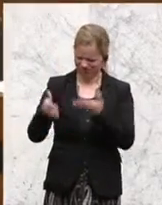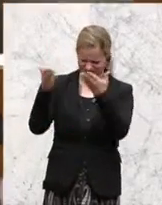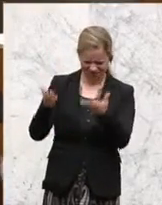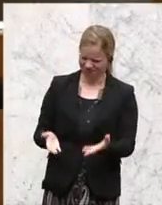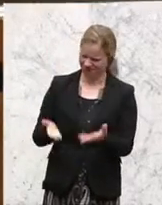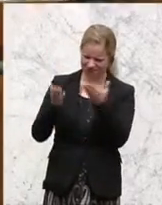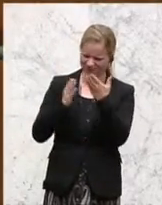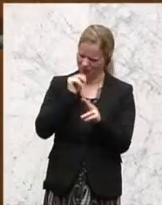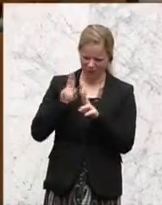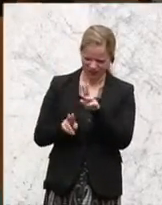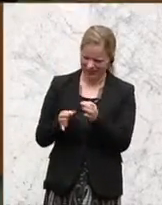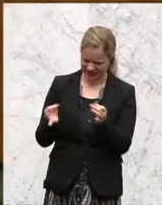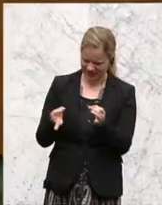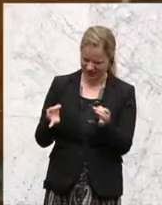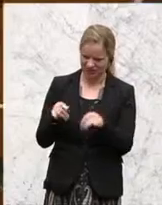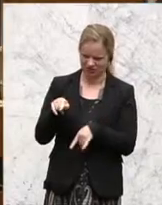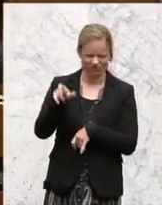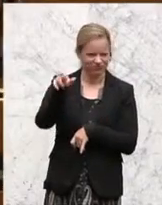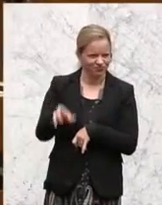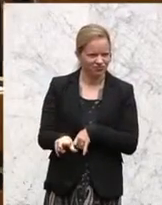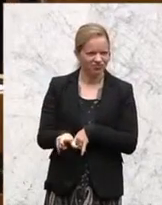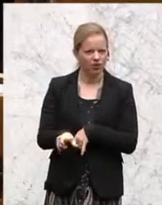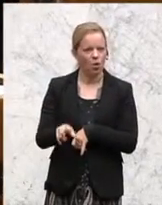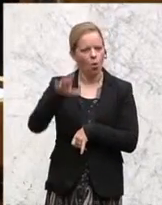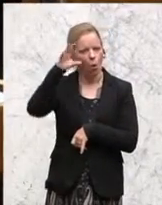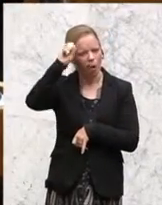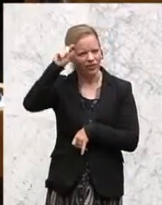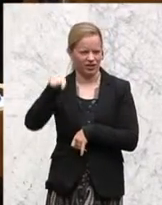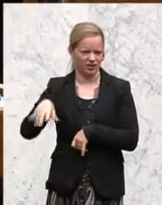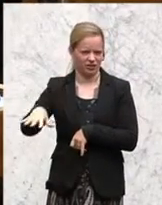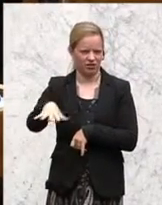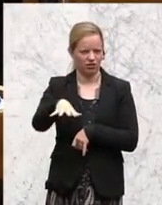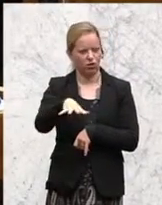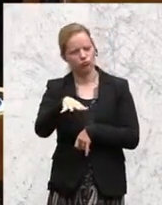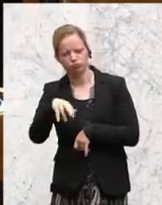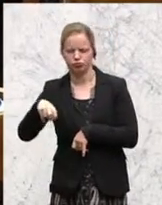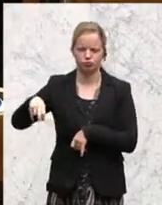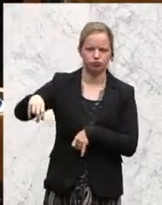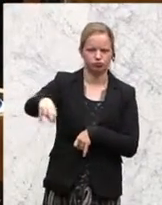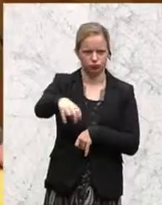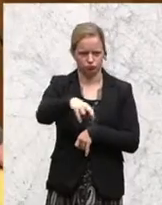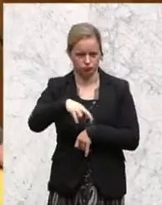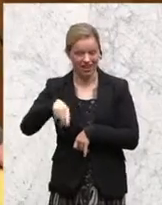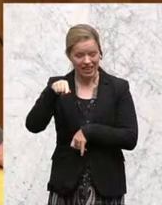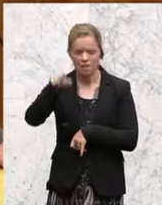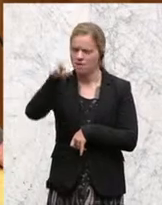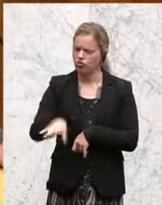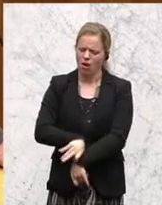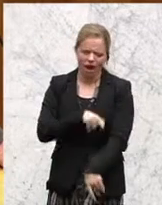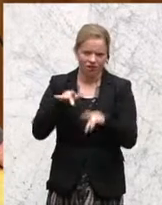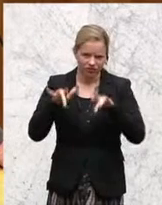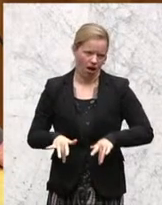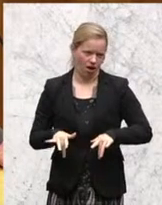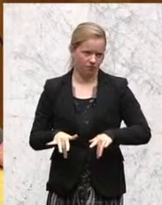Straßen Otergrings treibt. Der war längst da. Sie können